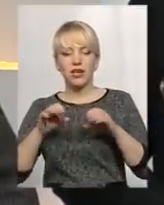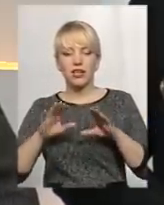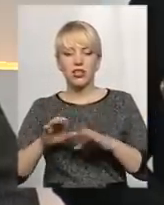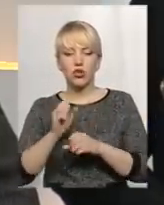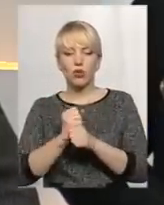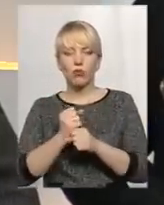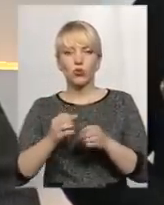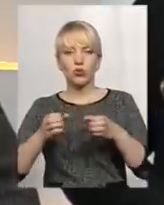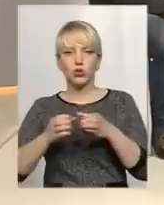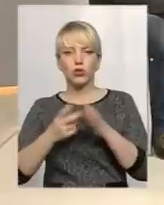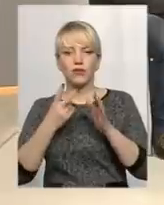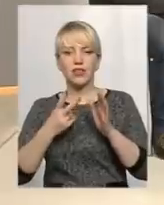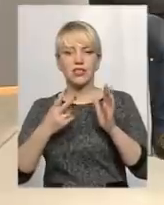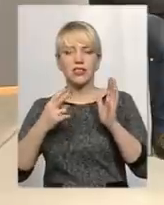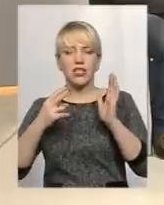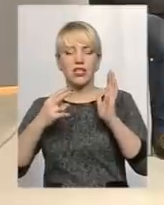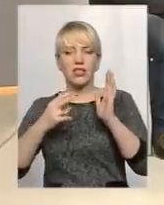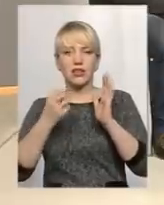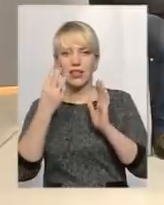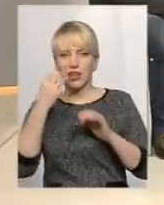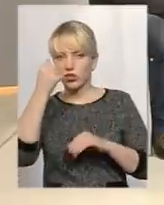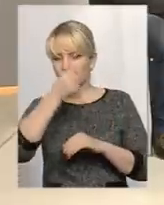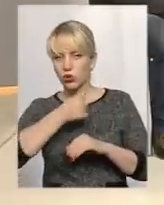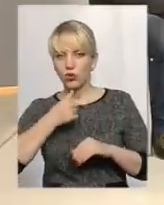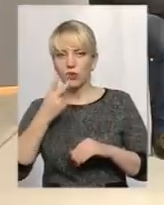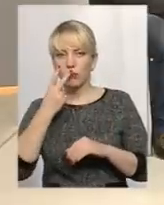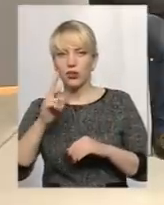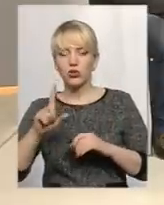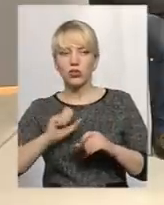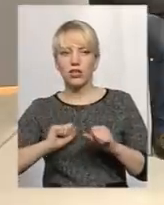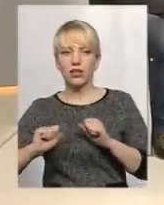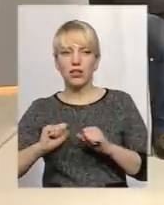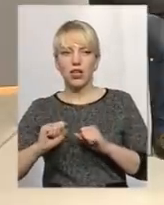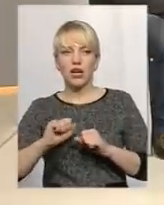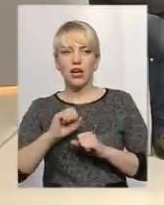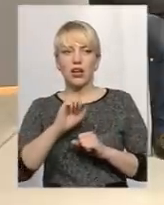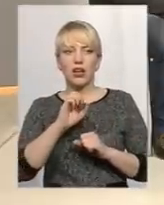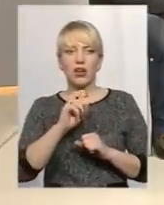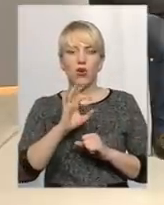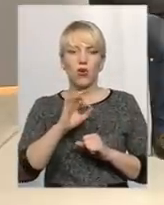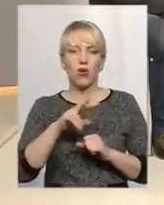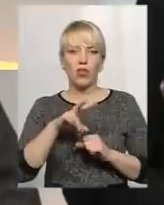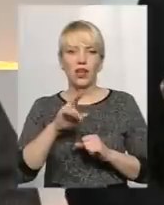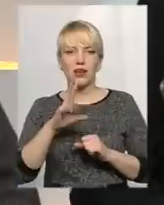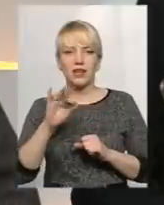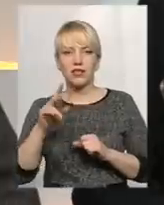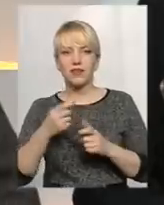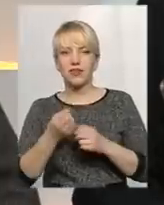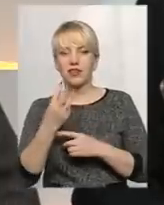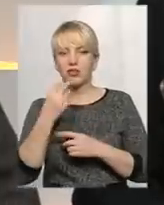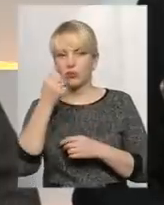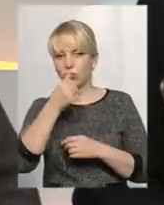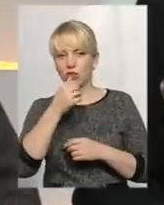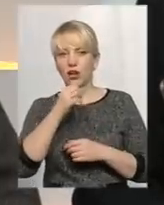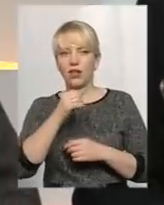ради від 27.08.13 року. Я бачу, що керівника Андрія, полудніка Андрія Олександровича показували, то в 2013 році ніяк не міг